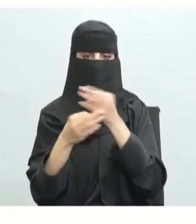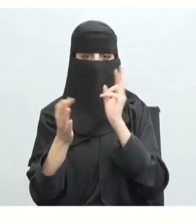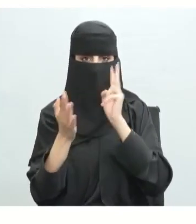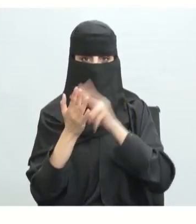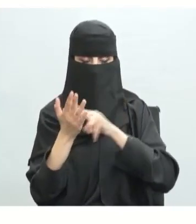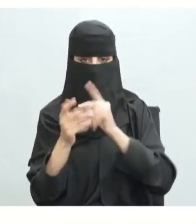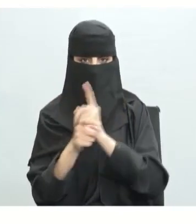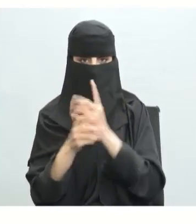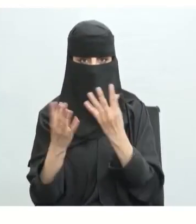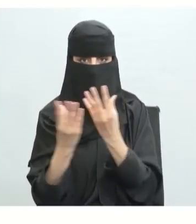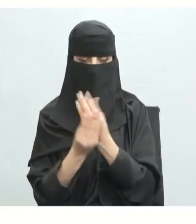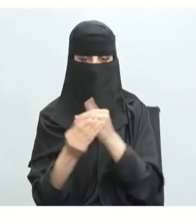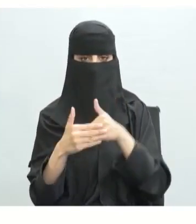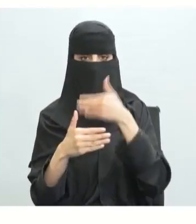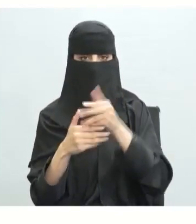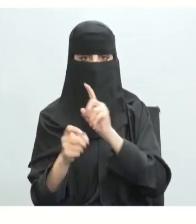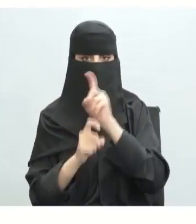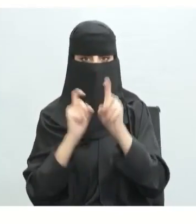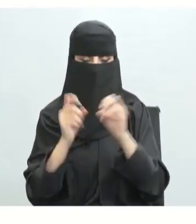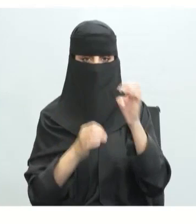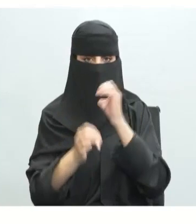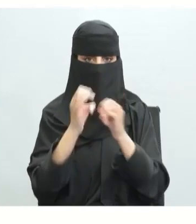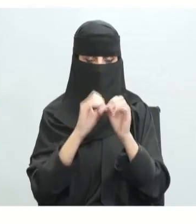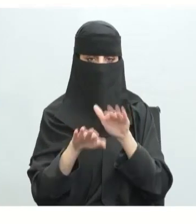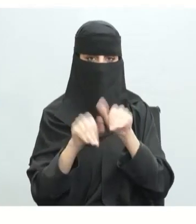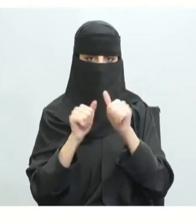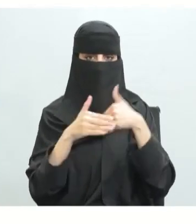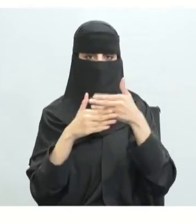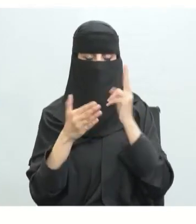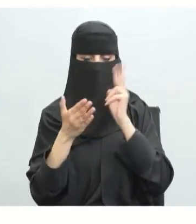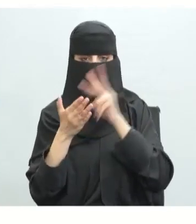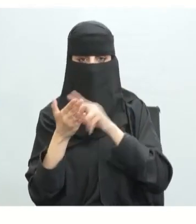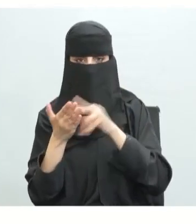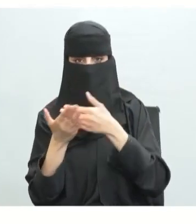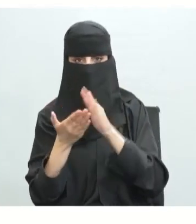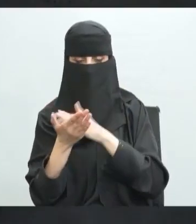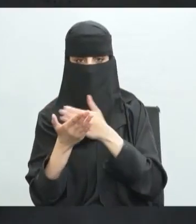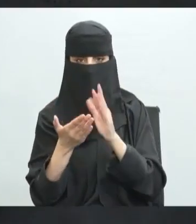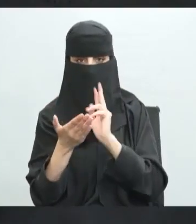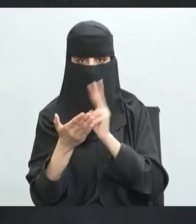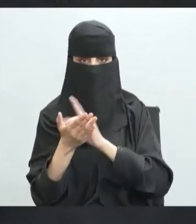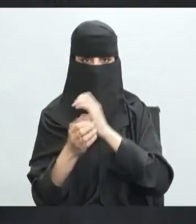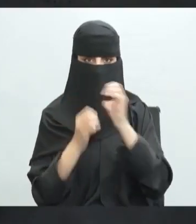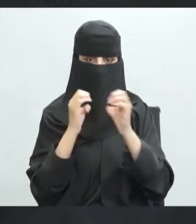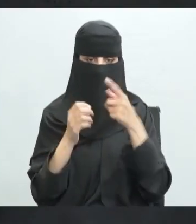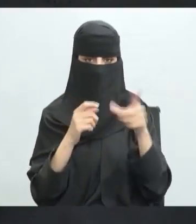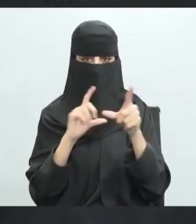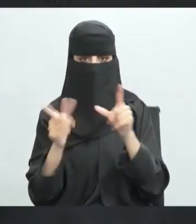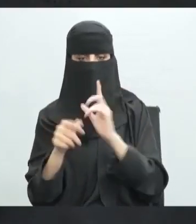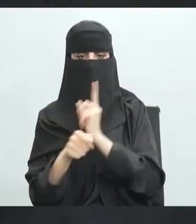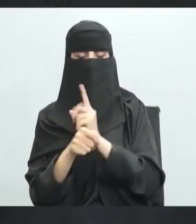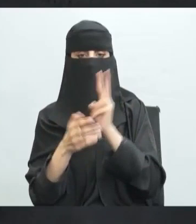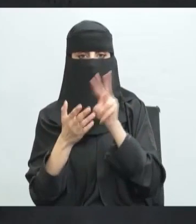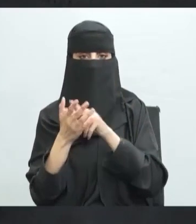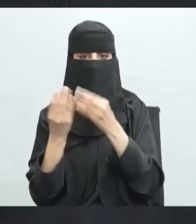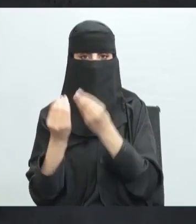سنجيب مباشرة عن الأسئلة ثم سنعود إلى النص إن أردت أن نعود إليه حتى نقرأ ويمكني أن أقرأ أنا قراءة متأنية في بداية ثم سأقرأ